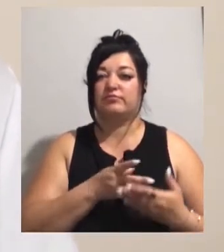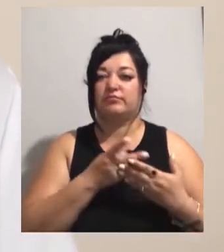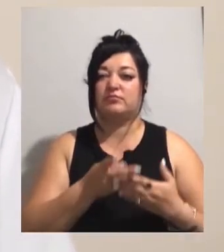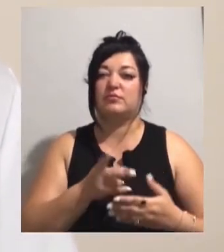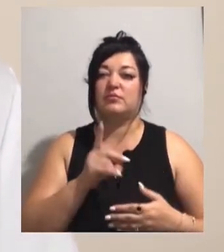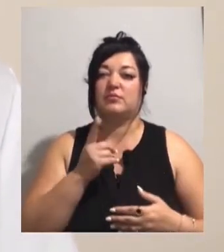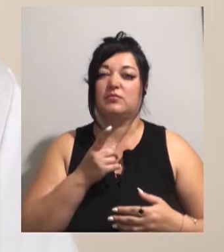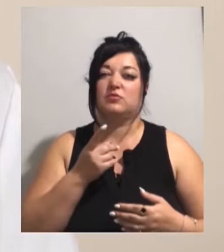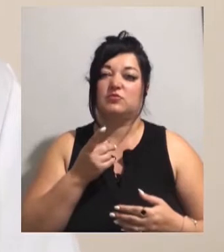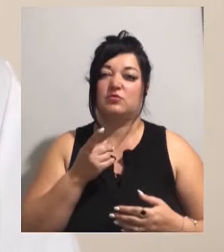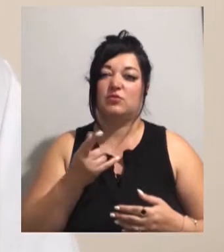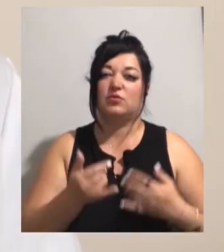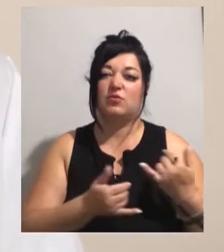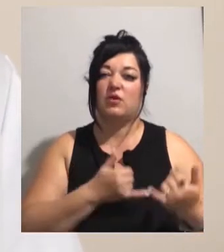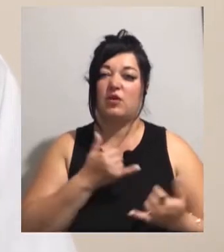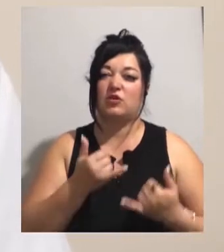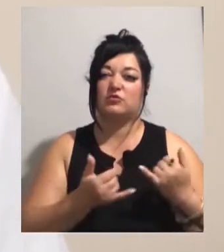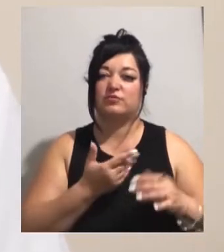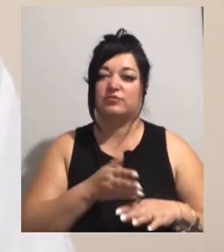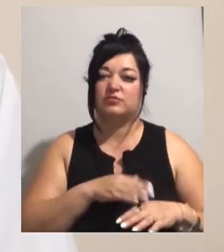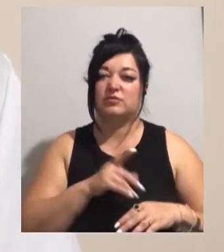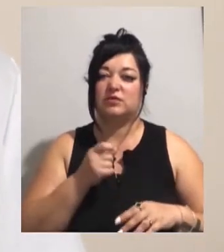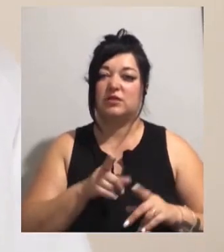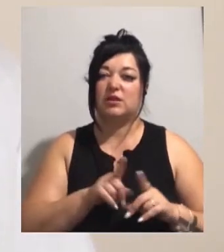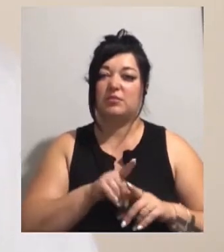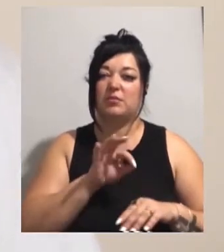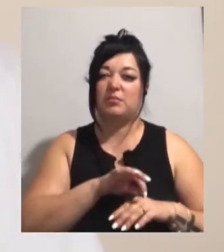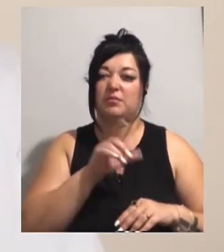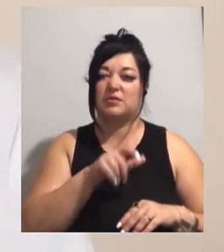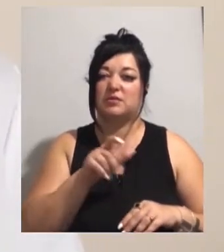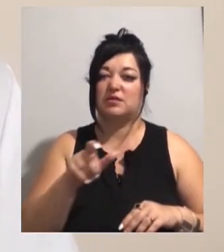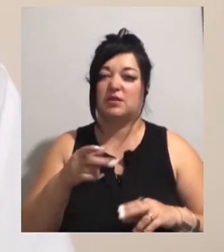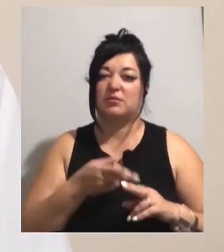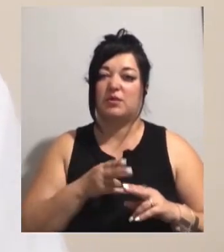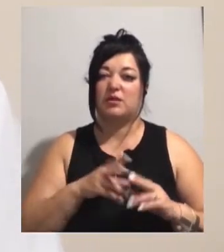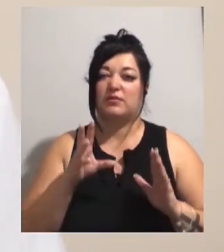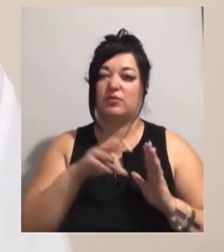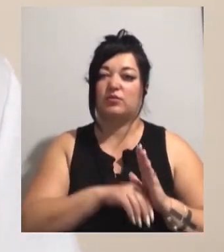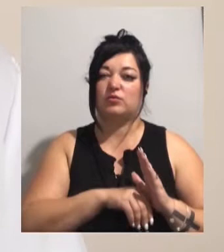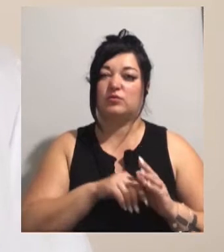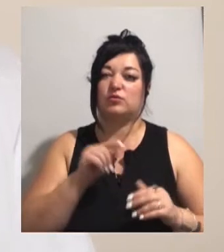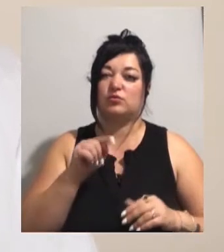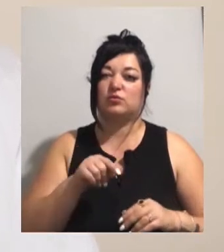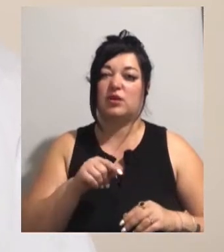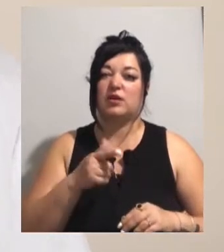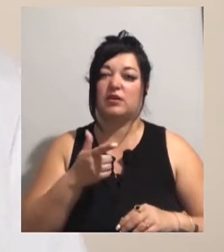такими пацієнтами. Це входит туди гигінічний уход,